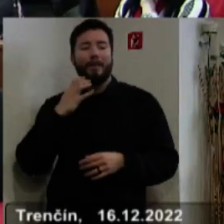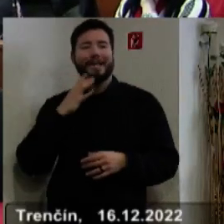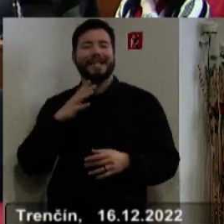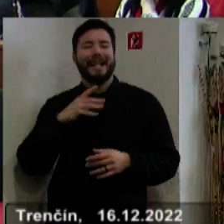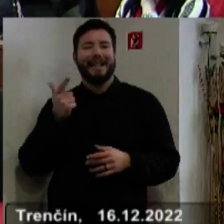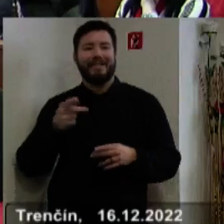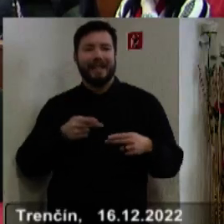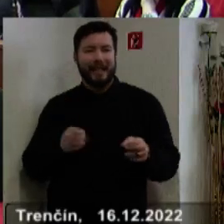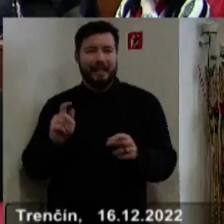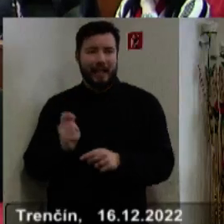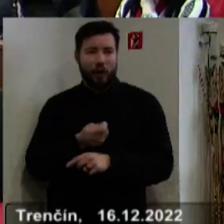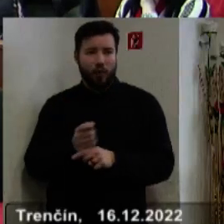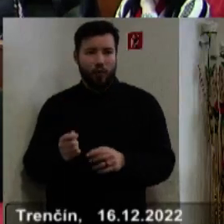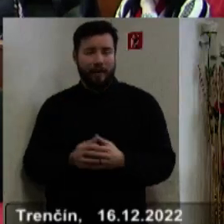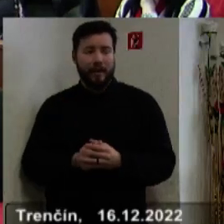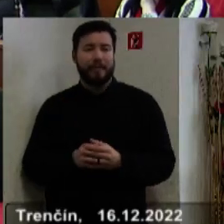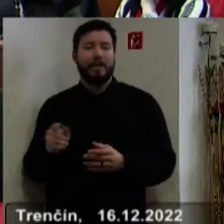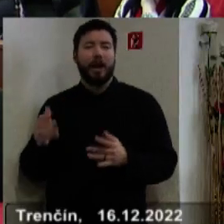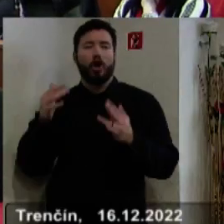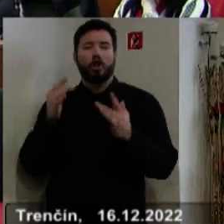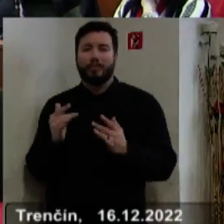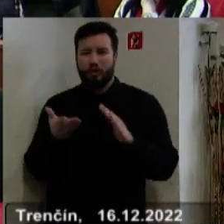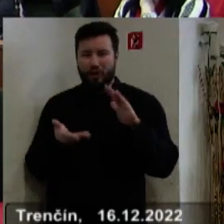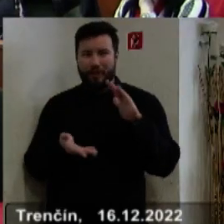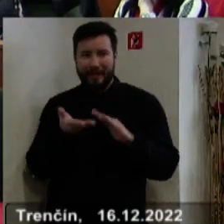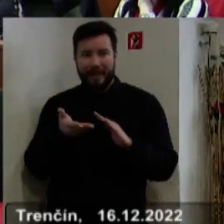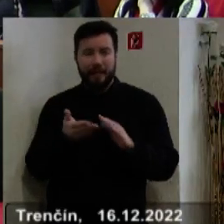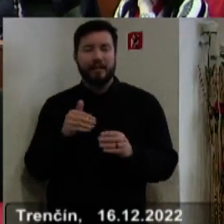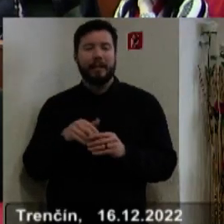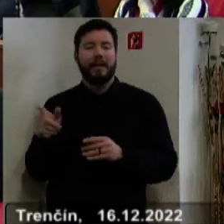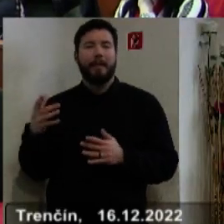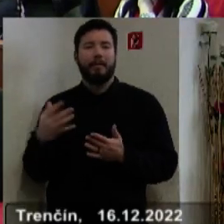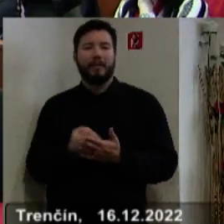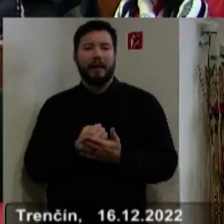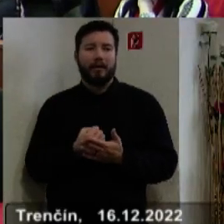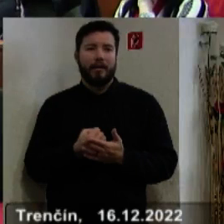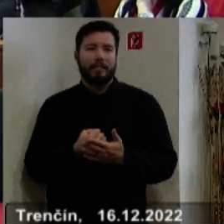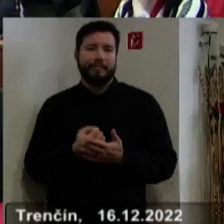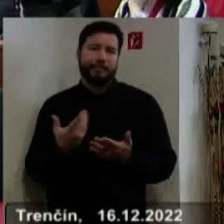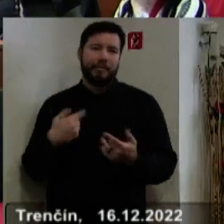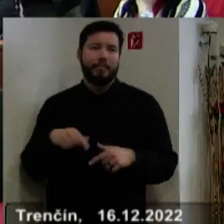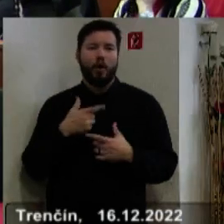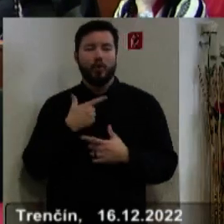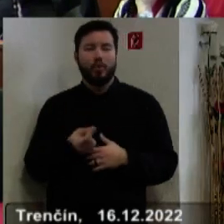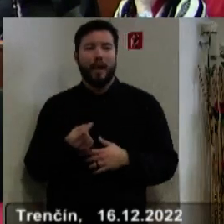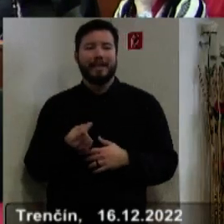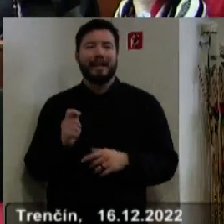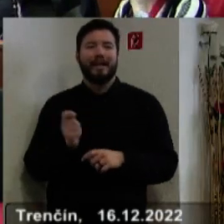rekonštruovať dve cesty. Nakolko sa ten rozpočet skresával, tak sa im podarilo, alebo my sme odsúhlasili